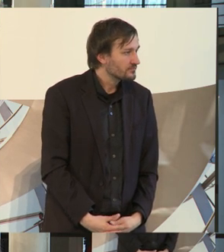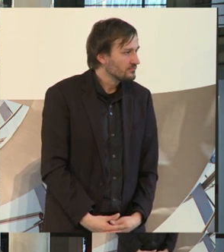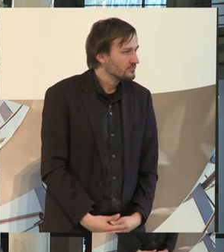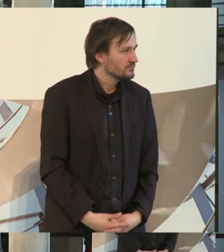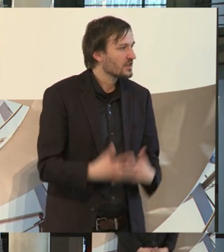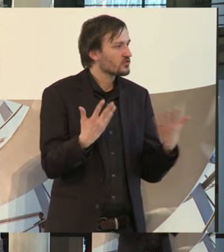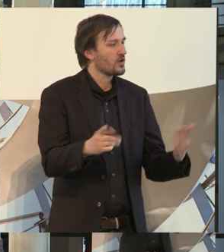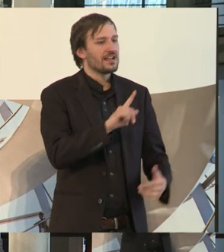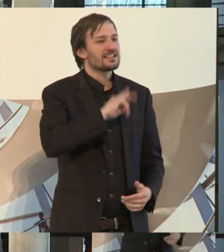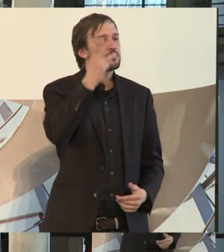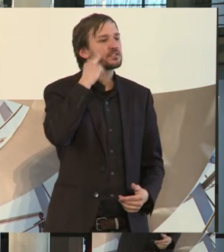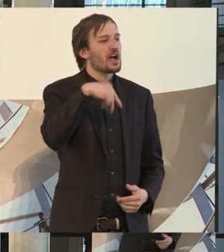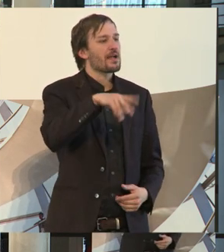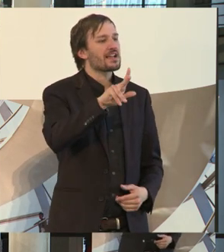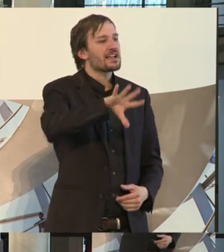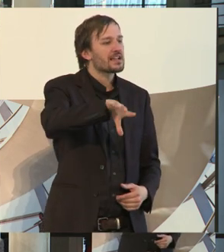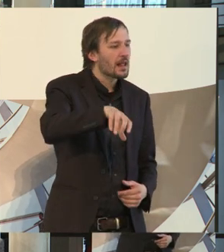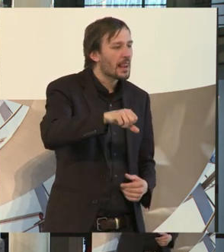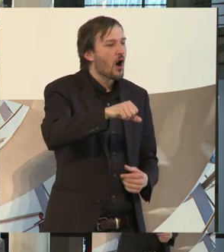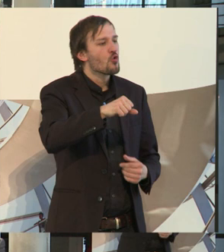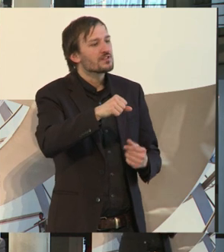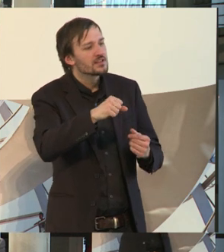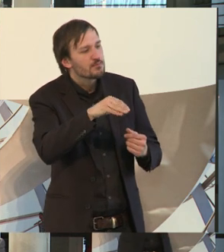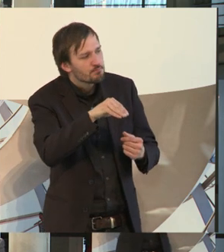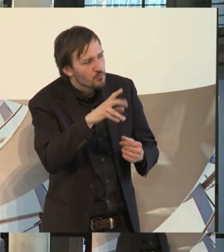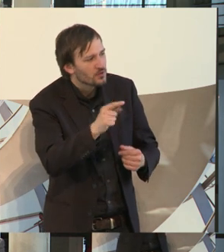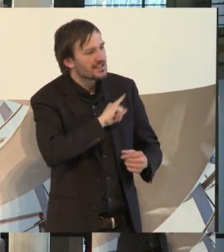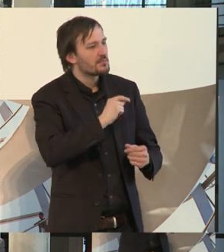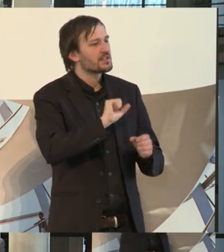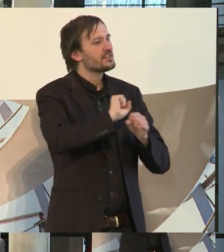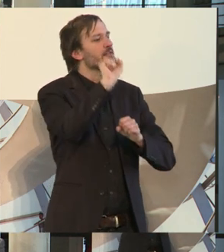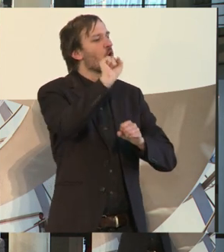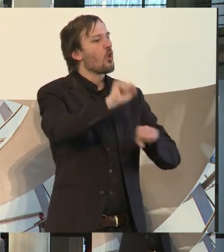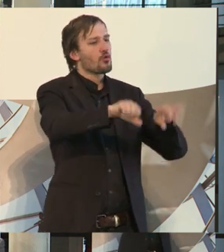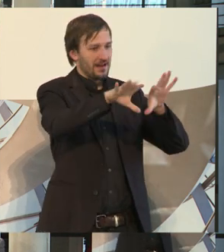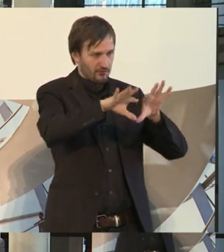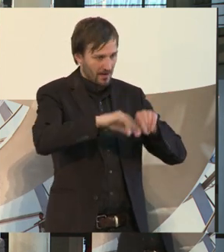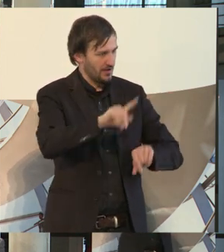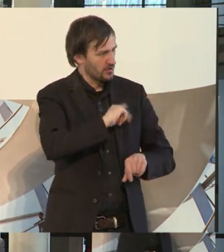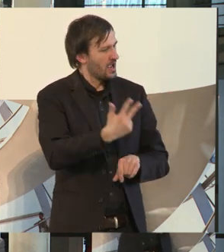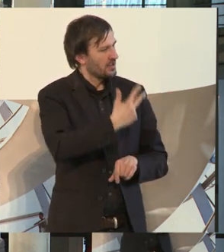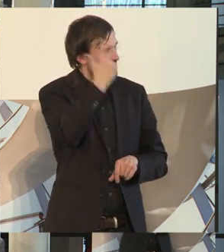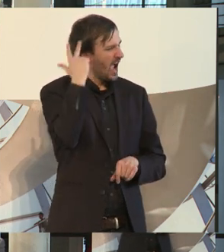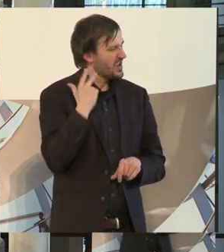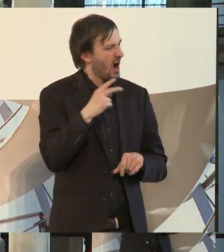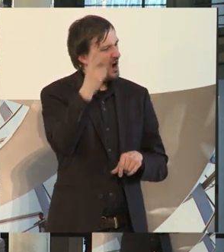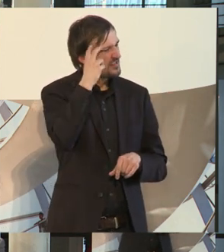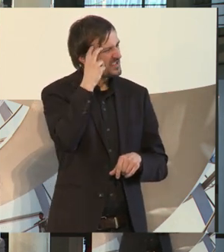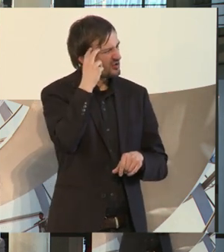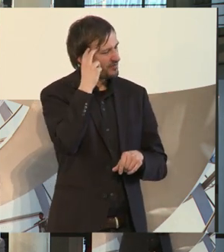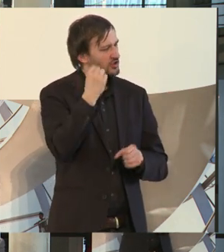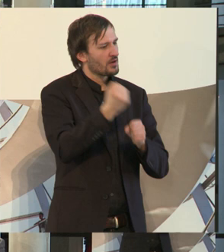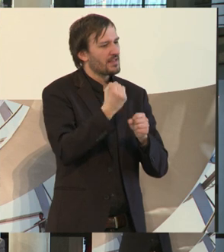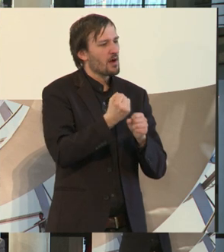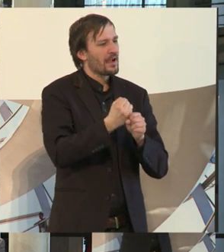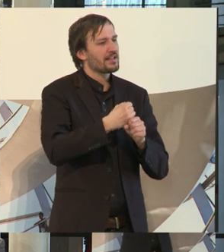So, mein Name ist Klaus Möck. Ich bin promovierter Diplom-Informatiker und seit ein paar Jahren auch wissenschaftlicher Mitarbeiter am Fraunhofer-Institut